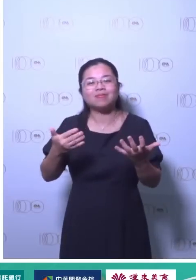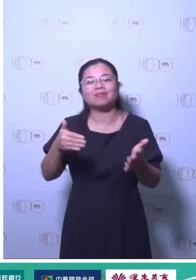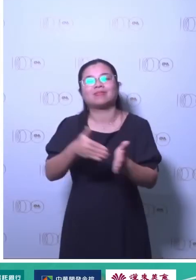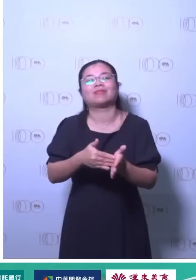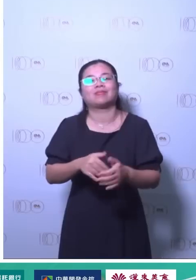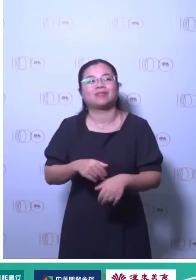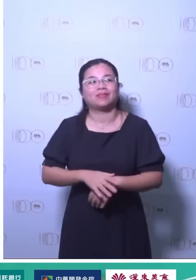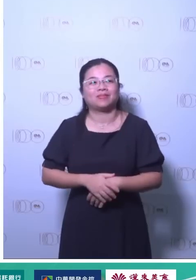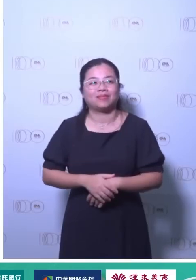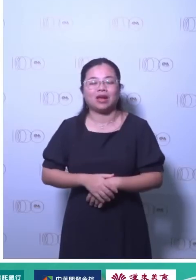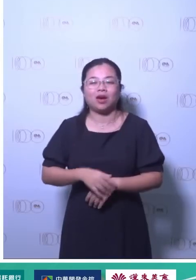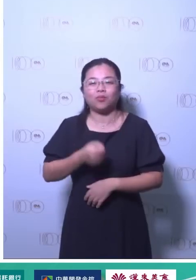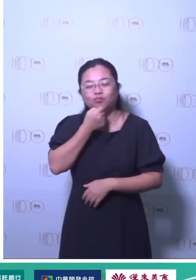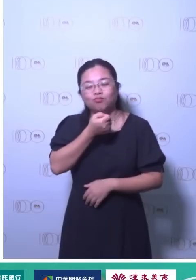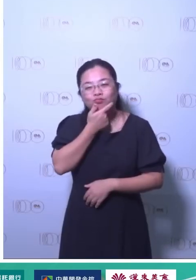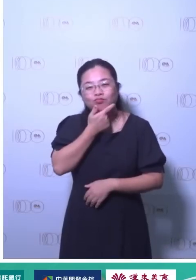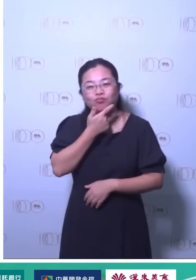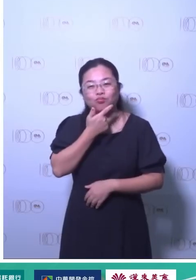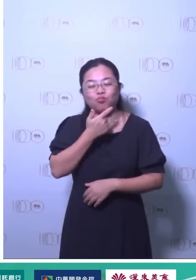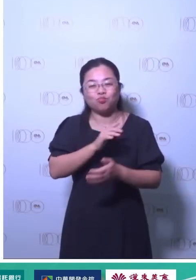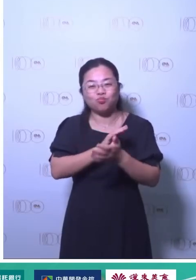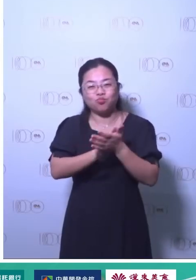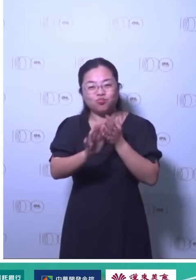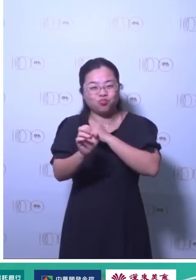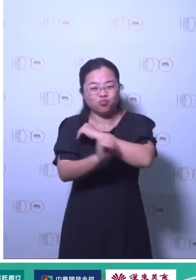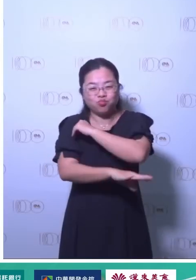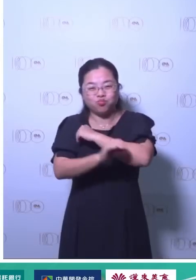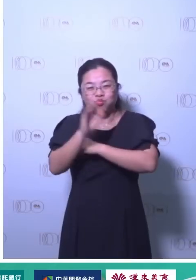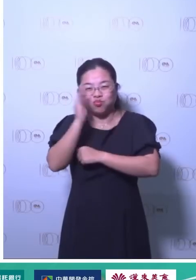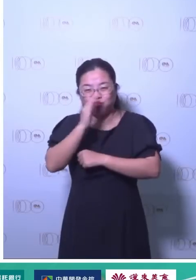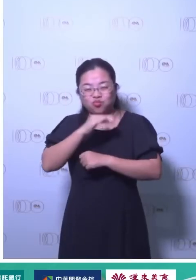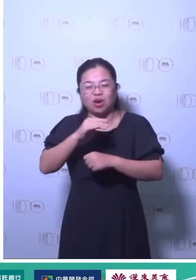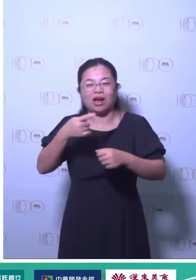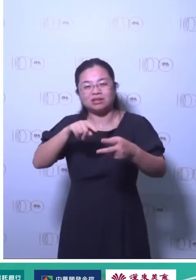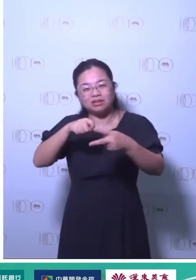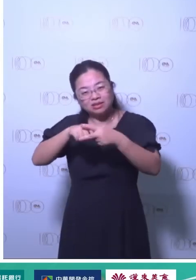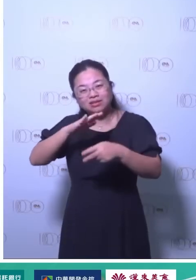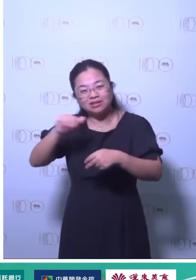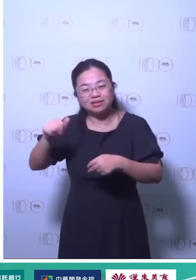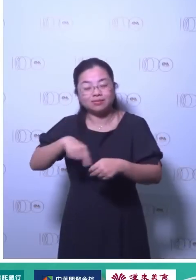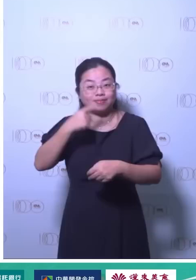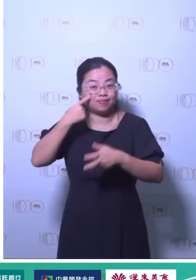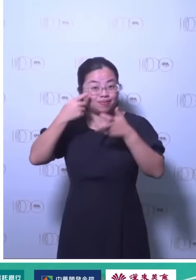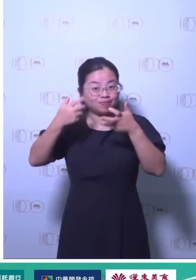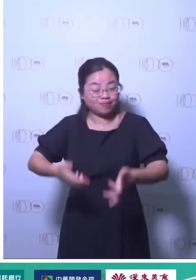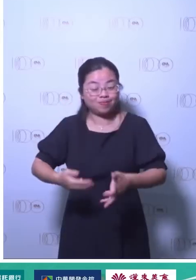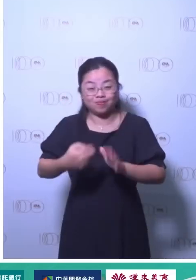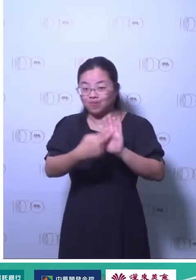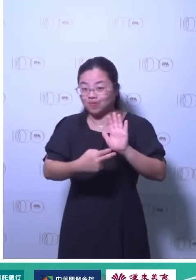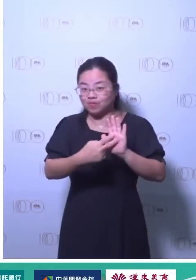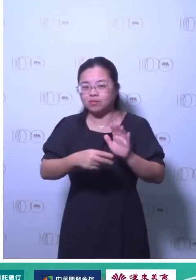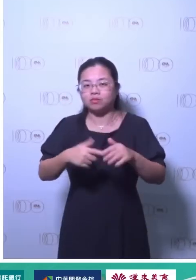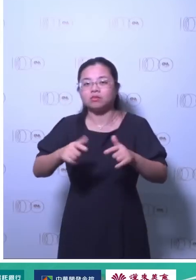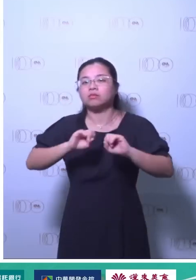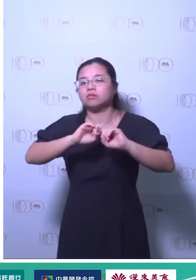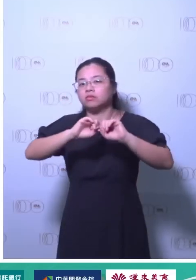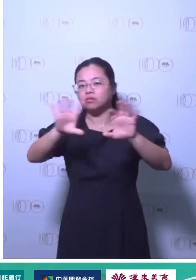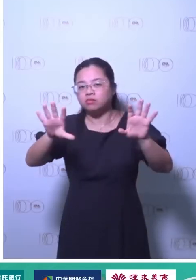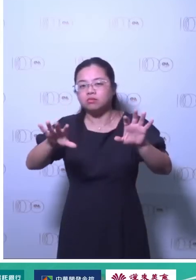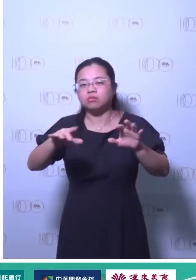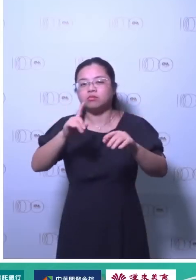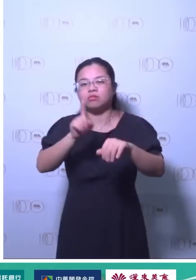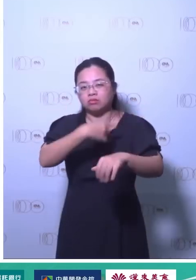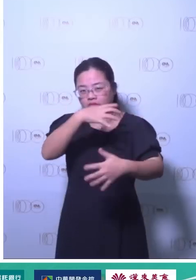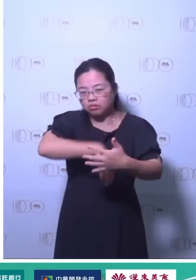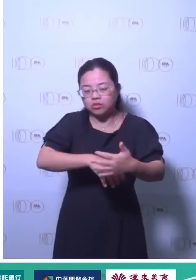兴趣就上去看一看版面也做得很清爽很漂亮好那我最后还是要跟大家讲我的引言到这